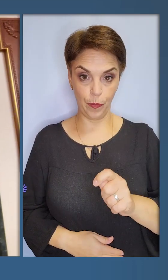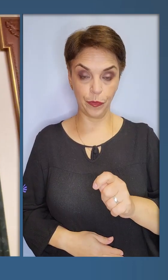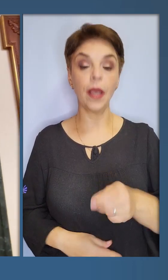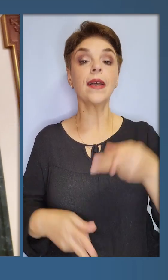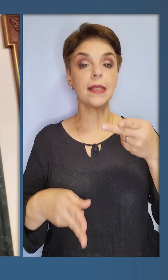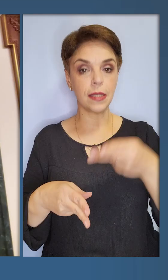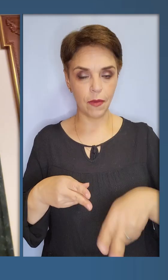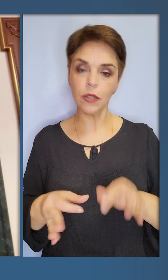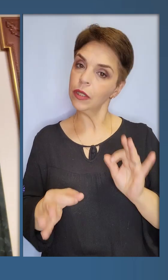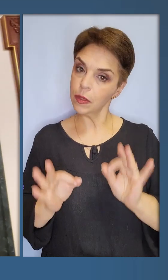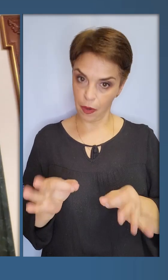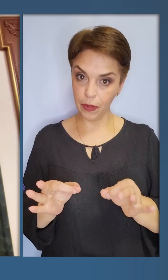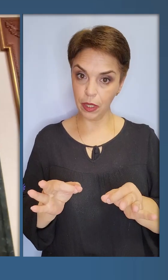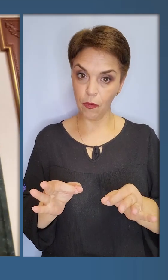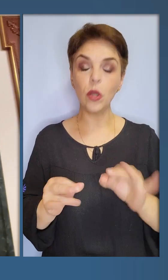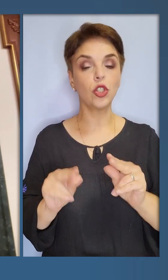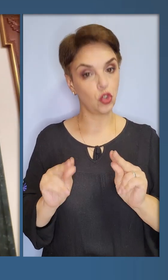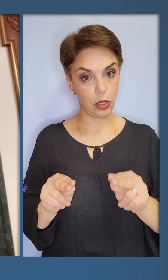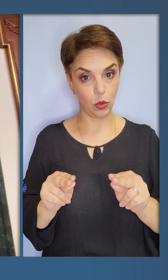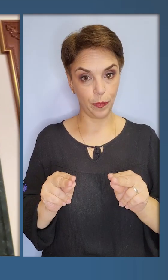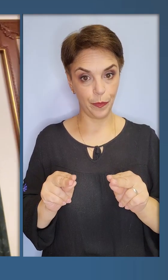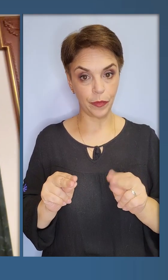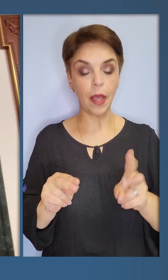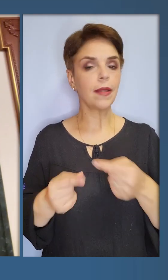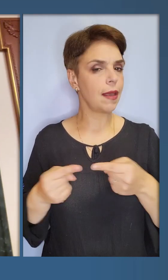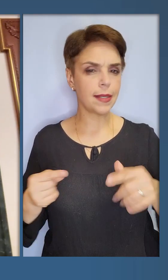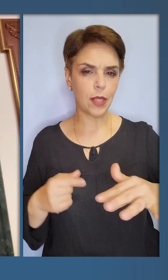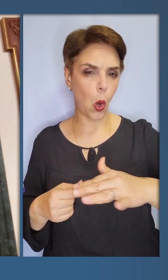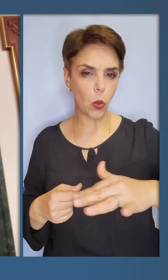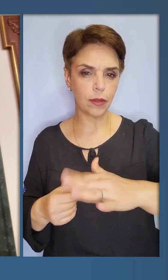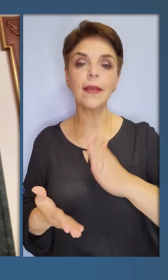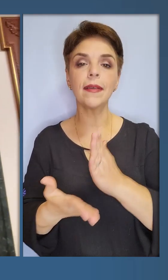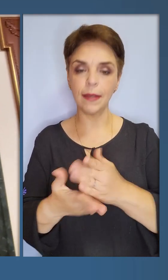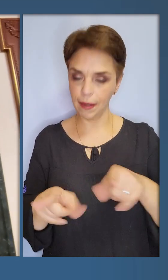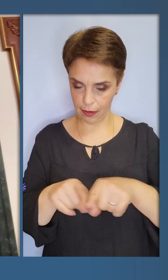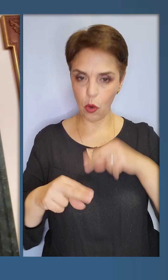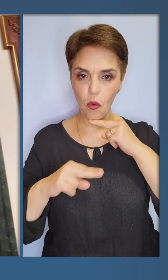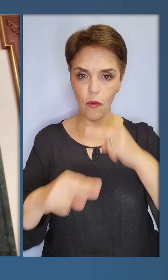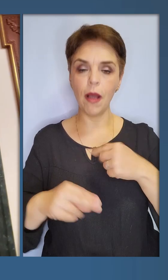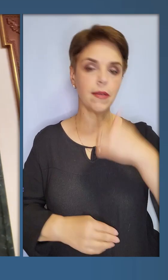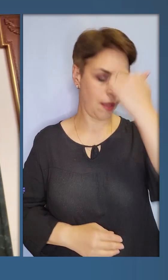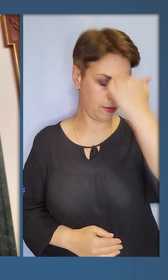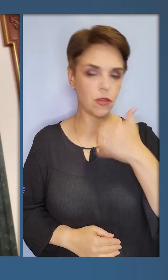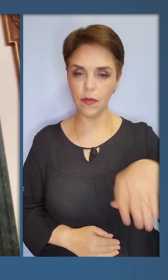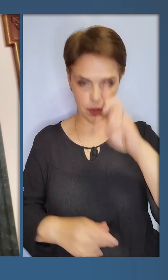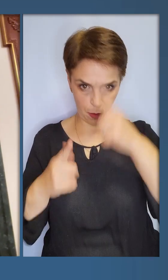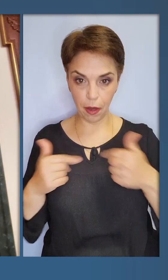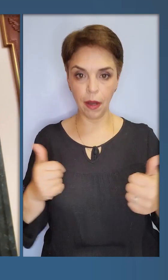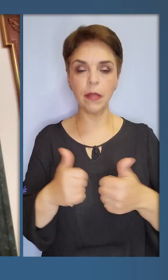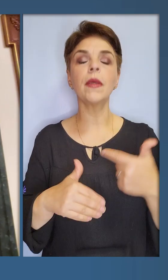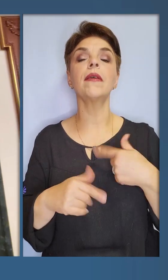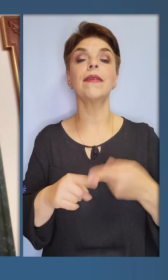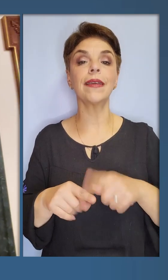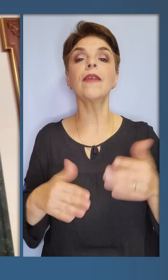війну. Завершити справедливо і чесно. На різних континентах є така увага. Я вдячний усім